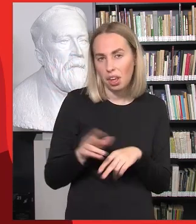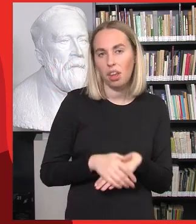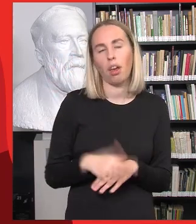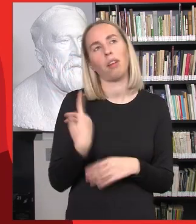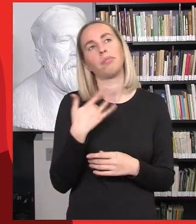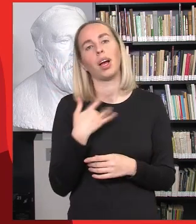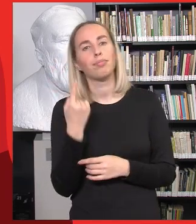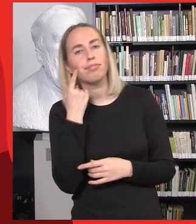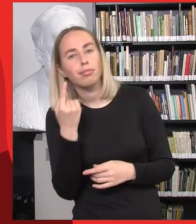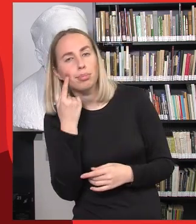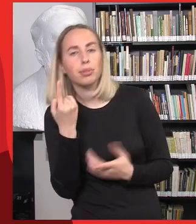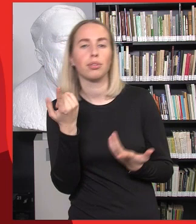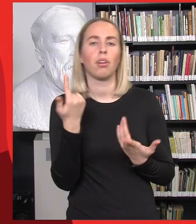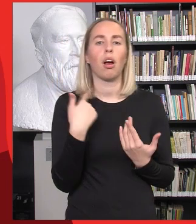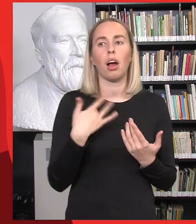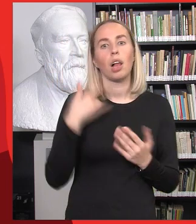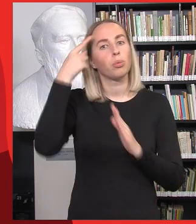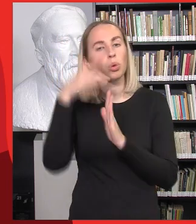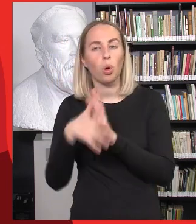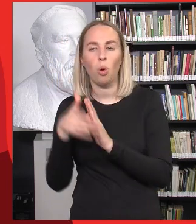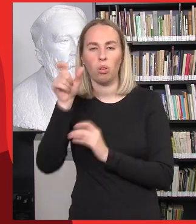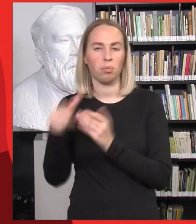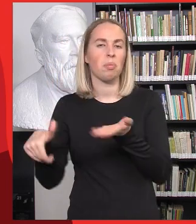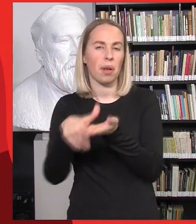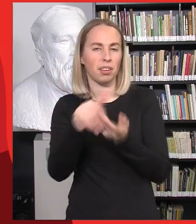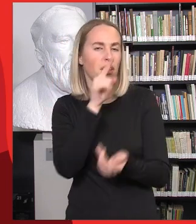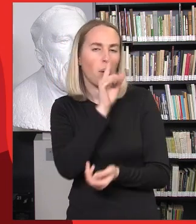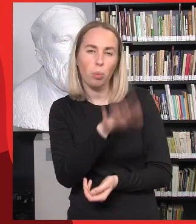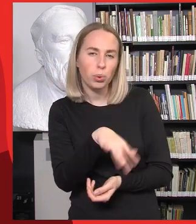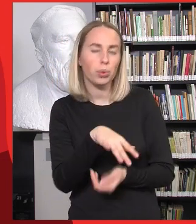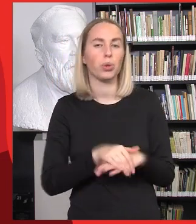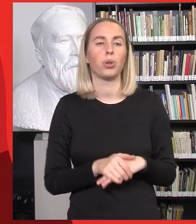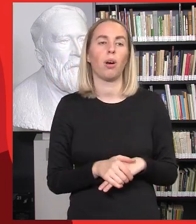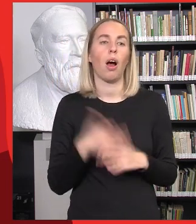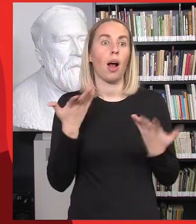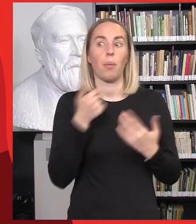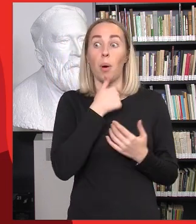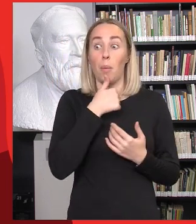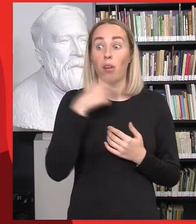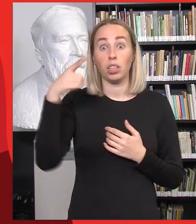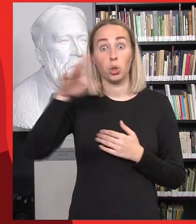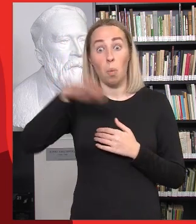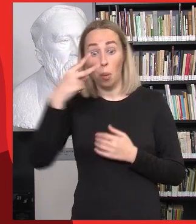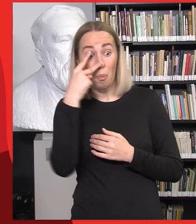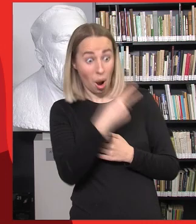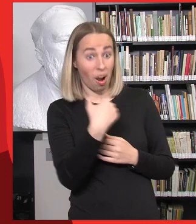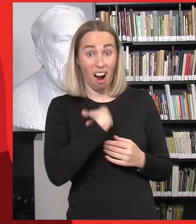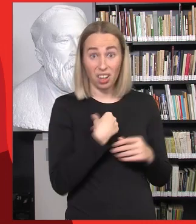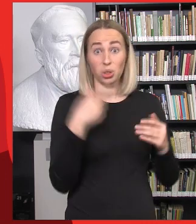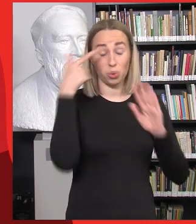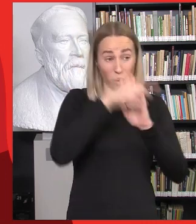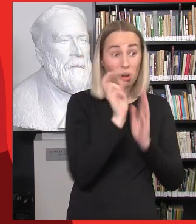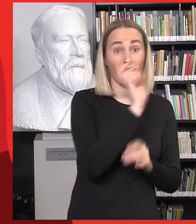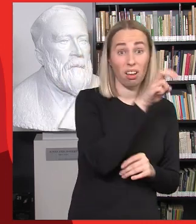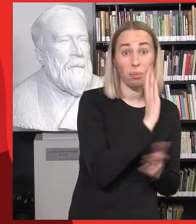gėda, galbūt psichologai nepadėsų jų problemam, galbūt jeigu moksleiviai pamatys, kad aš einu pas psichologą, tai jie pradės